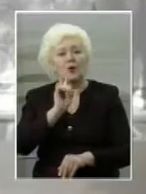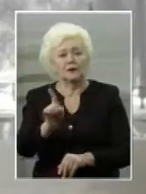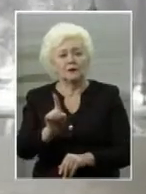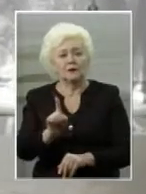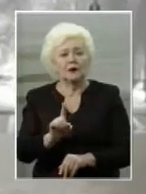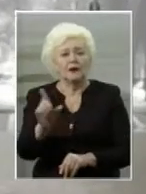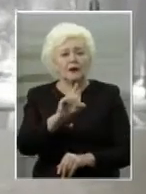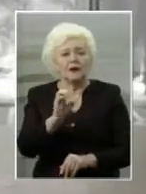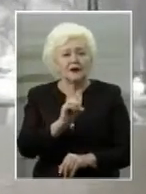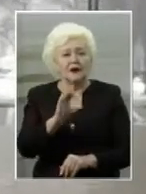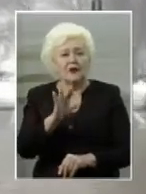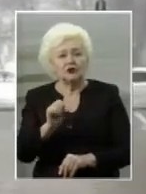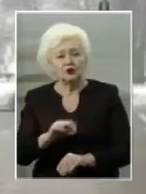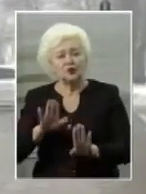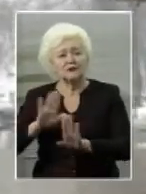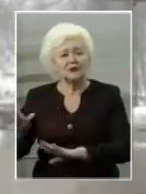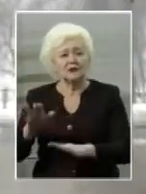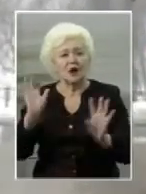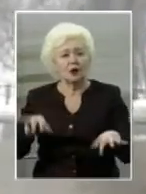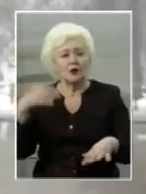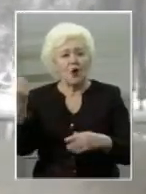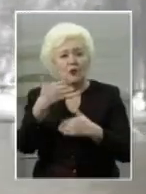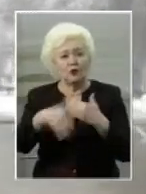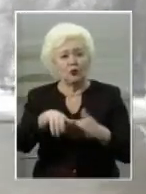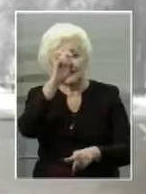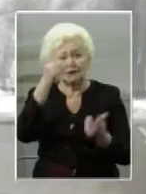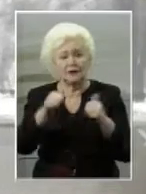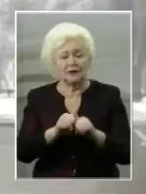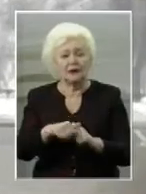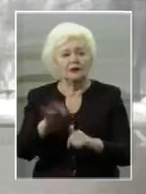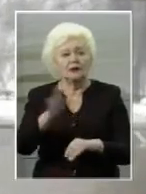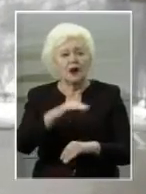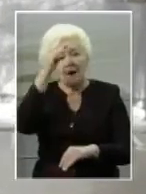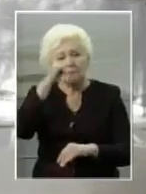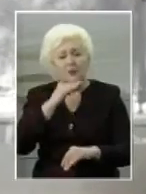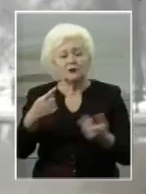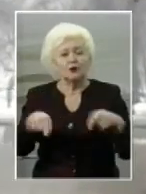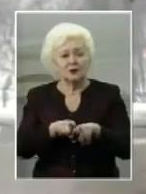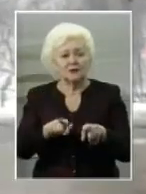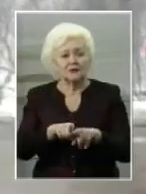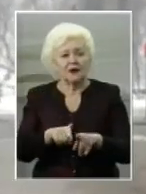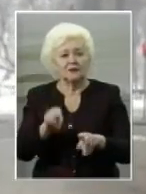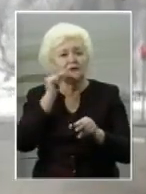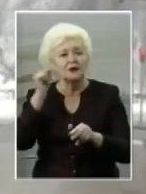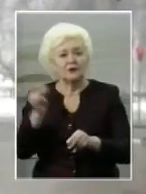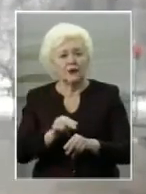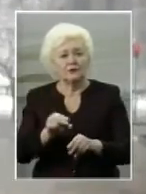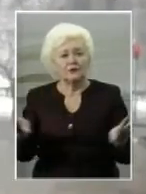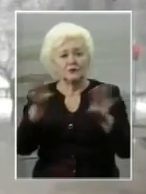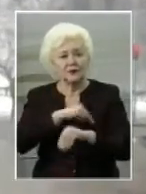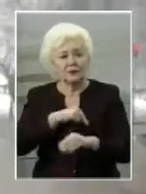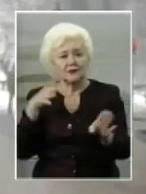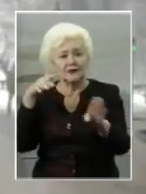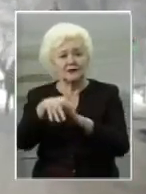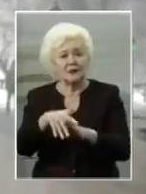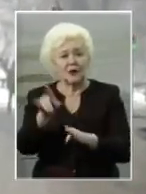Євген Рещук – це заступник голови Херсонської облдержадміністрації. Його батько Катерини так само звинуватив у співпраці з нападниками. Ось як